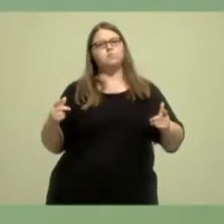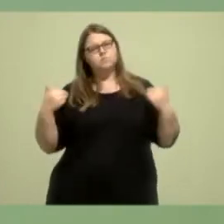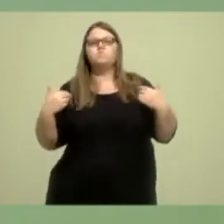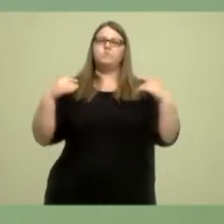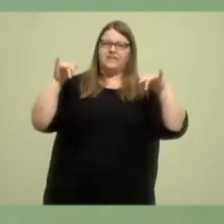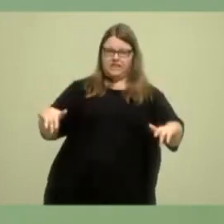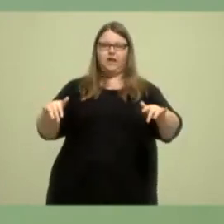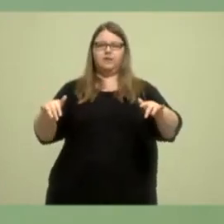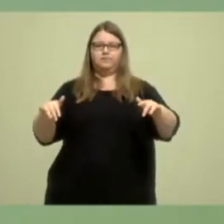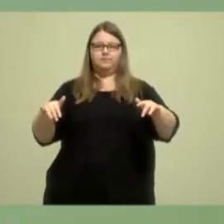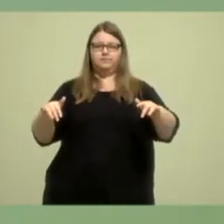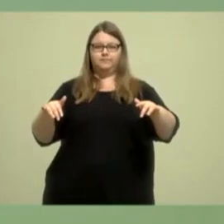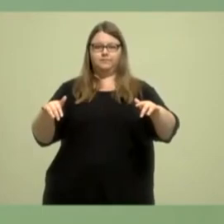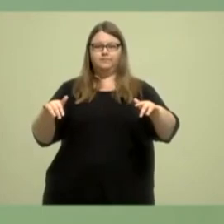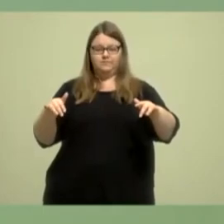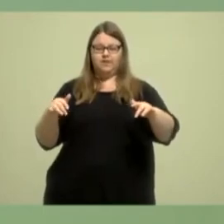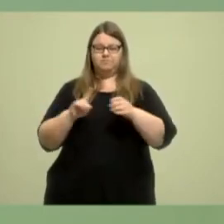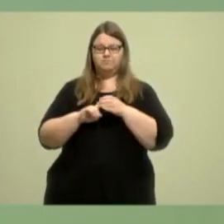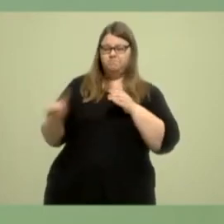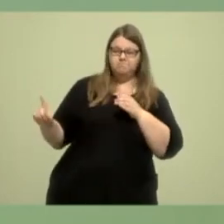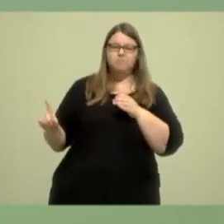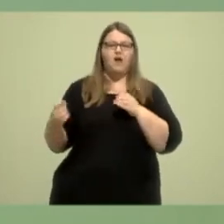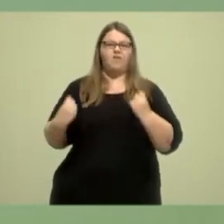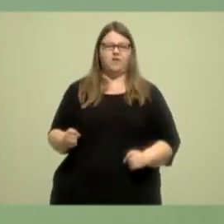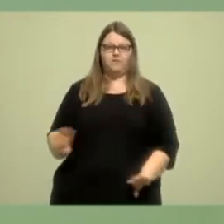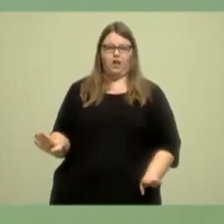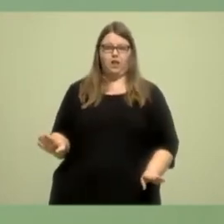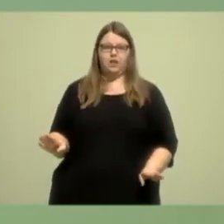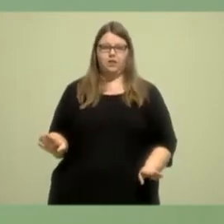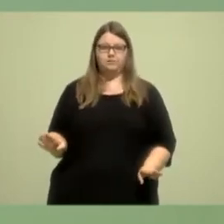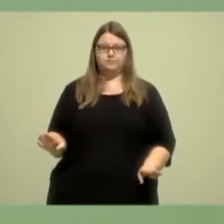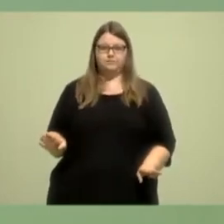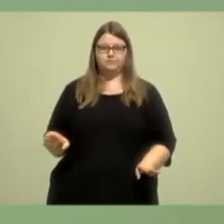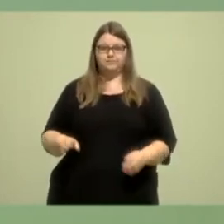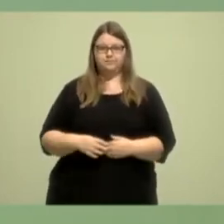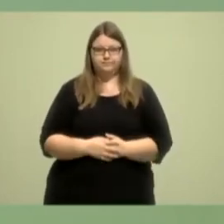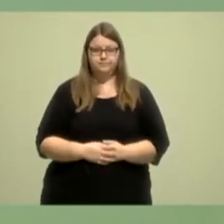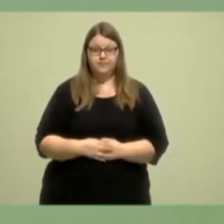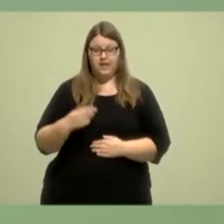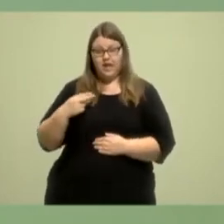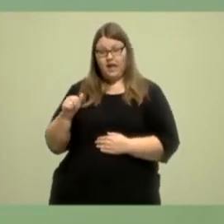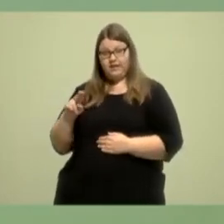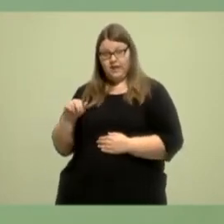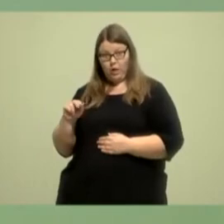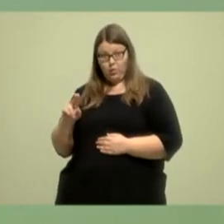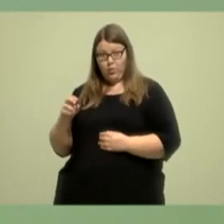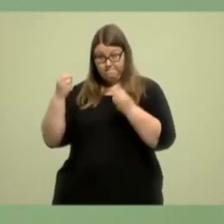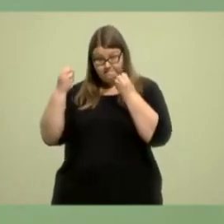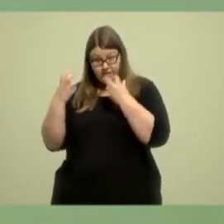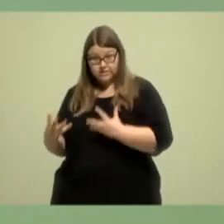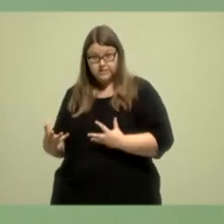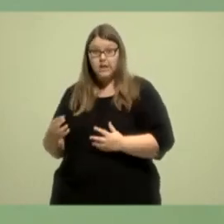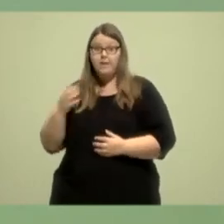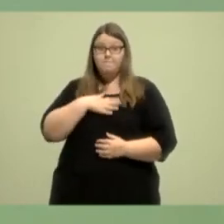wird man dich erst recht ausgrenzen. Und die erste Reaktion nach Hanau von meiner Oma war, mich